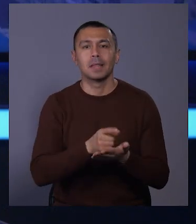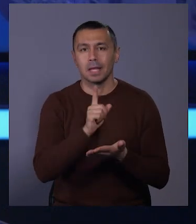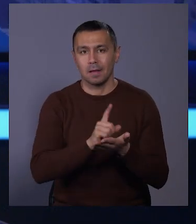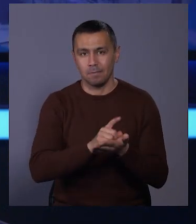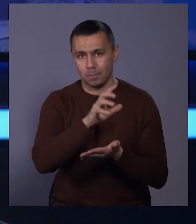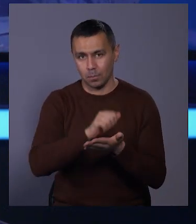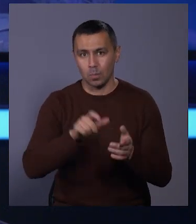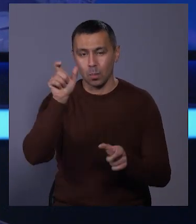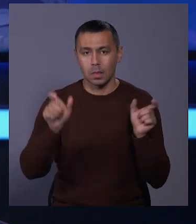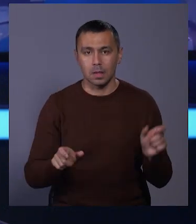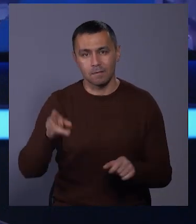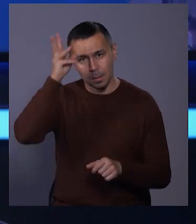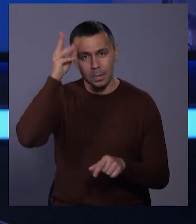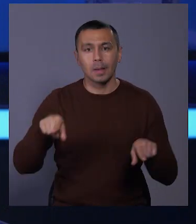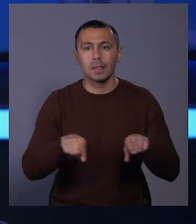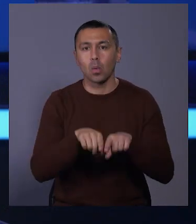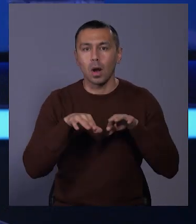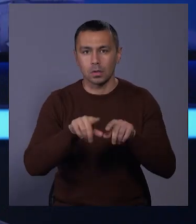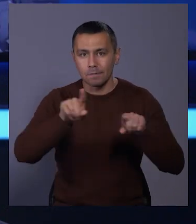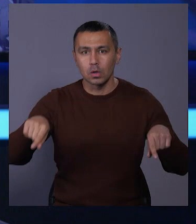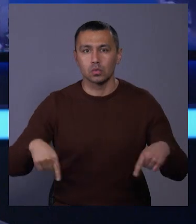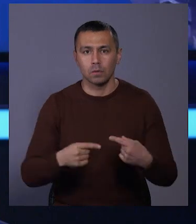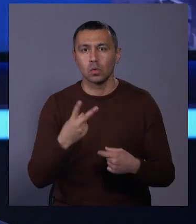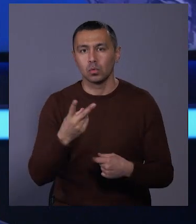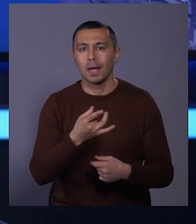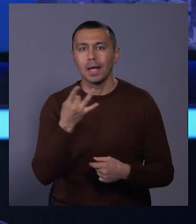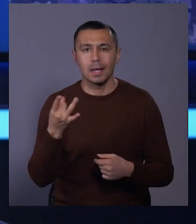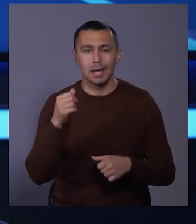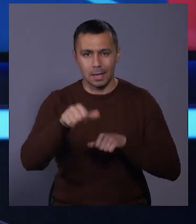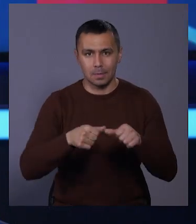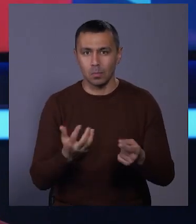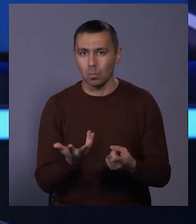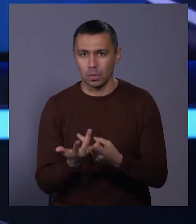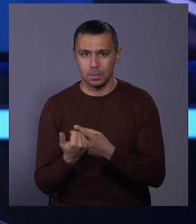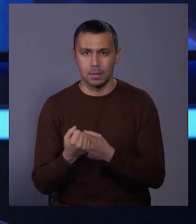податків. У Хмельницькому подібну акцію влаштовують другий рік поспіль.